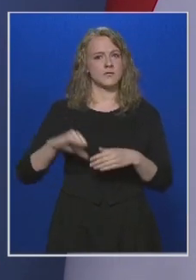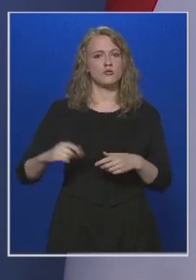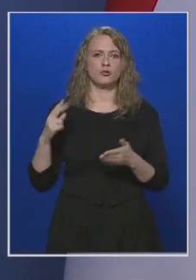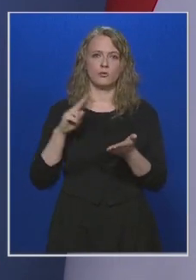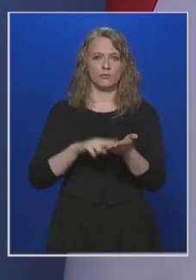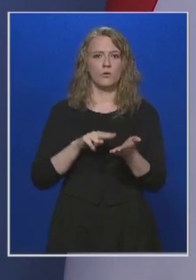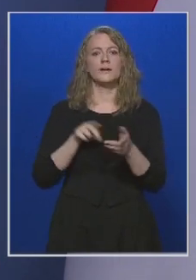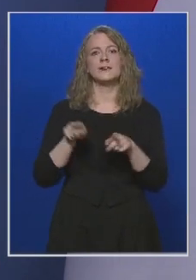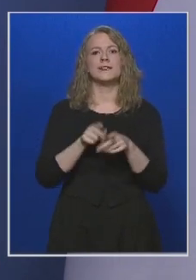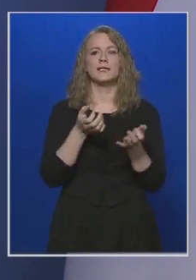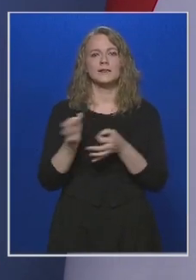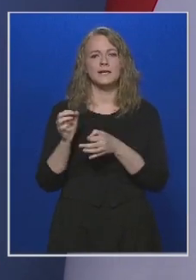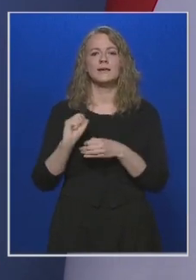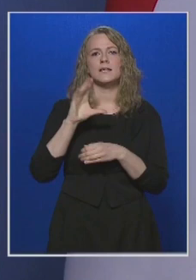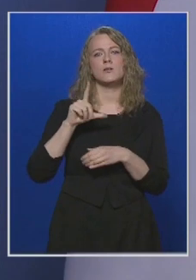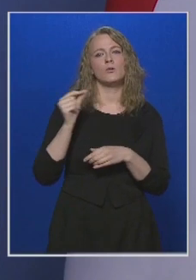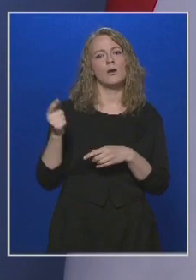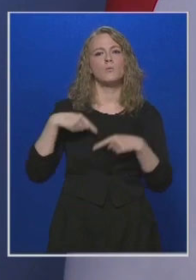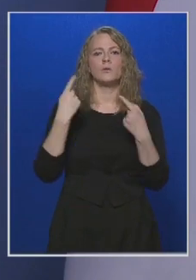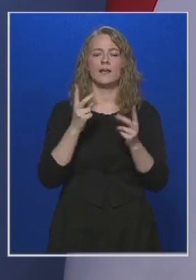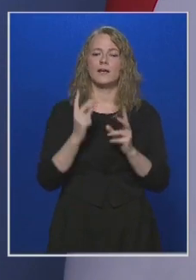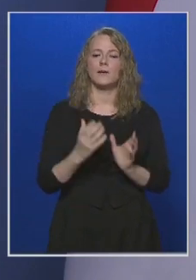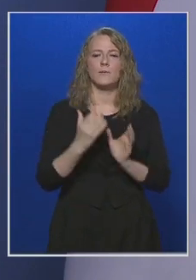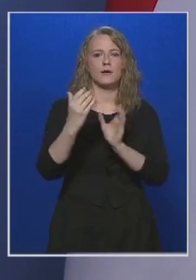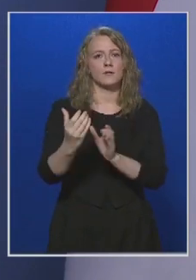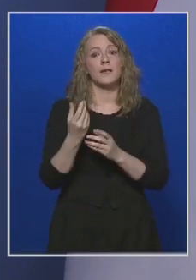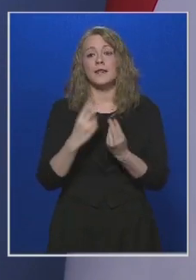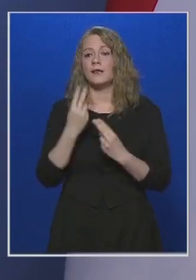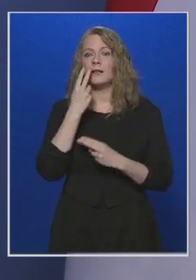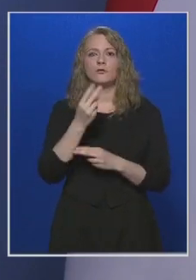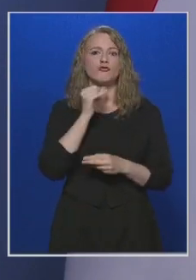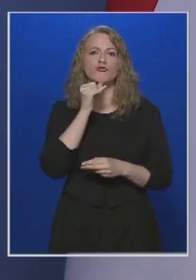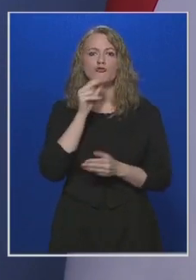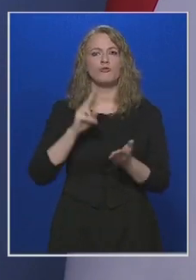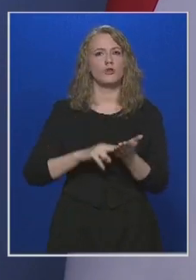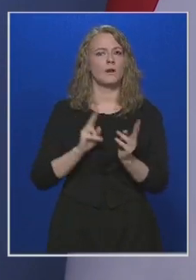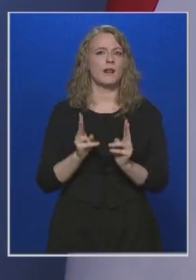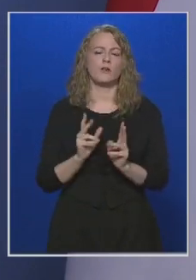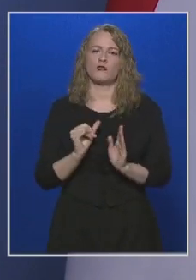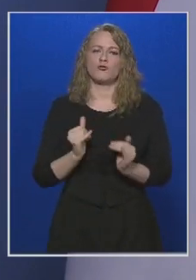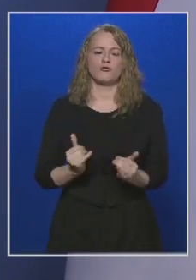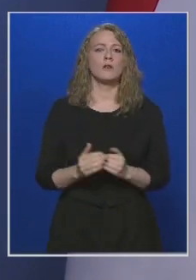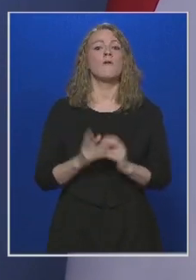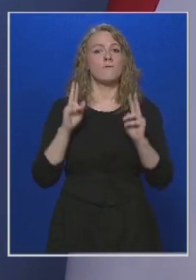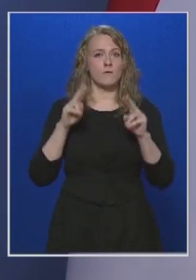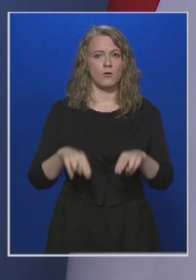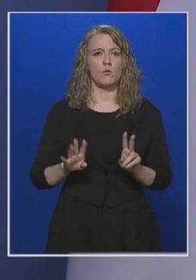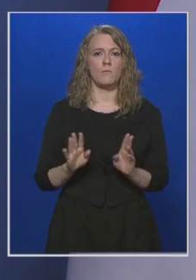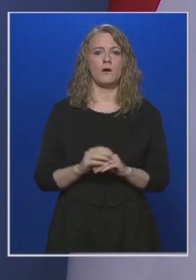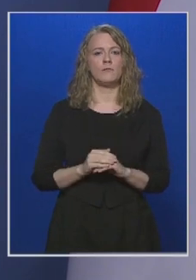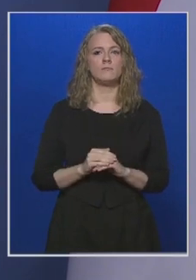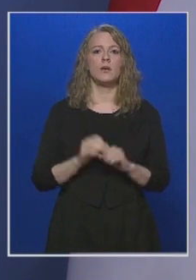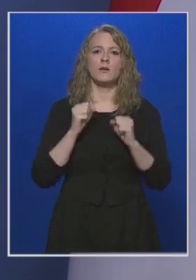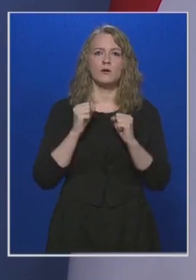hogy ezeket az intézkedéseket 15 nap elteltével meg kell hosszabbítani. Ezért úgy láttuk, hogy nincs jogi lehetőség arra, az valóban egy